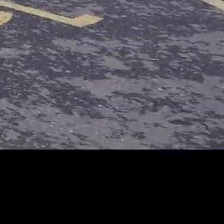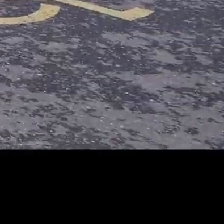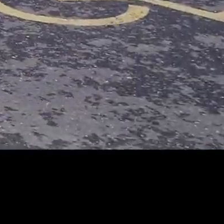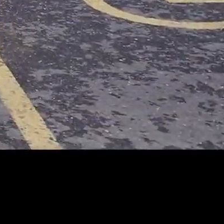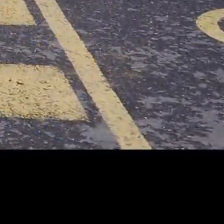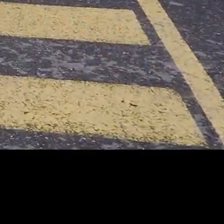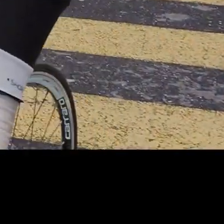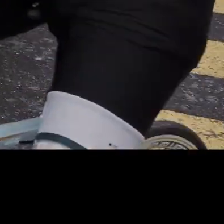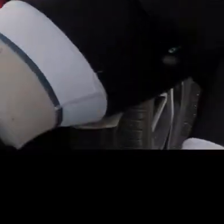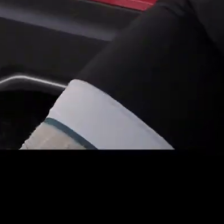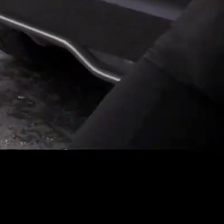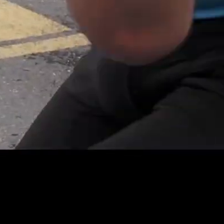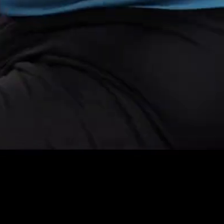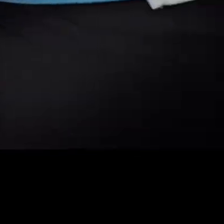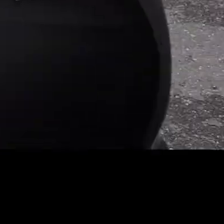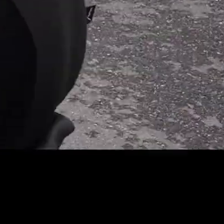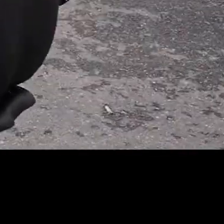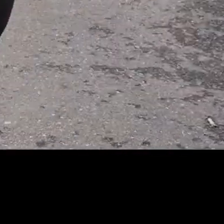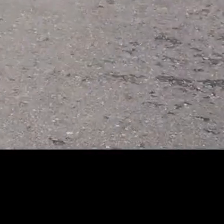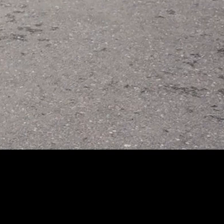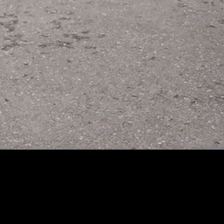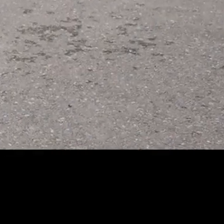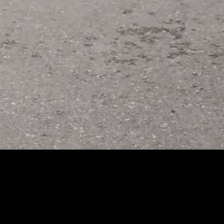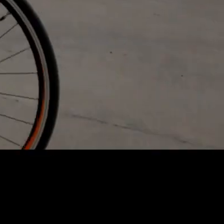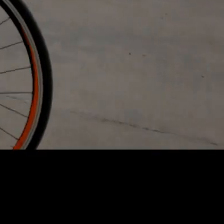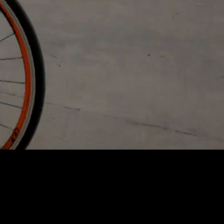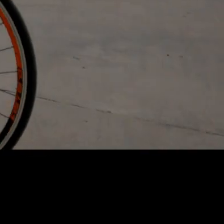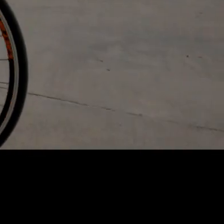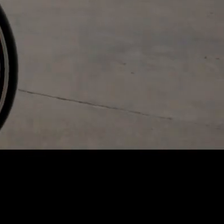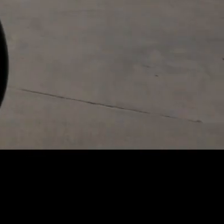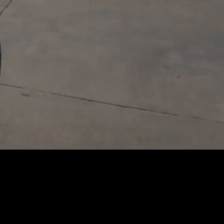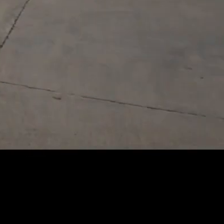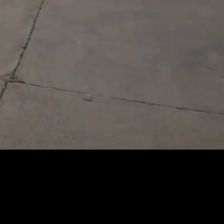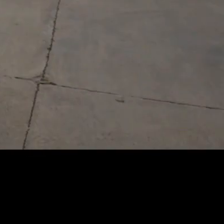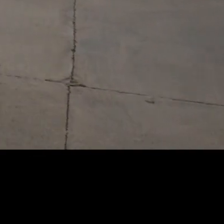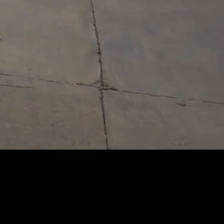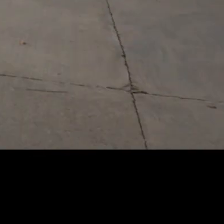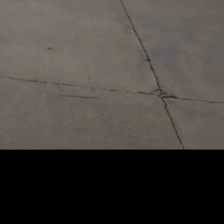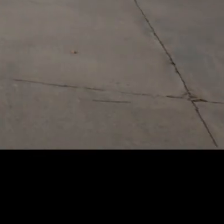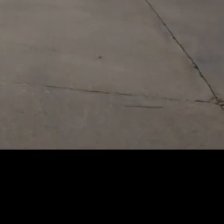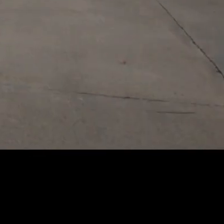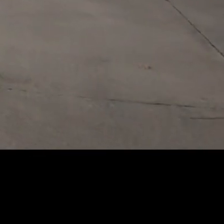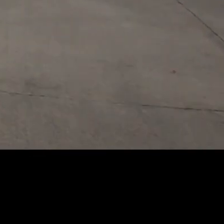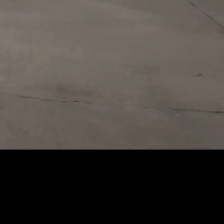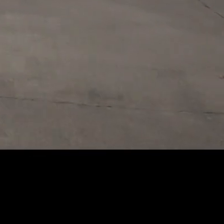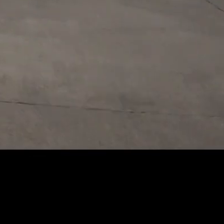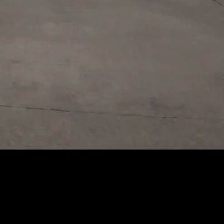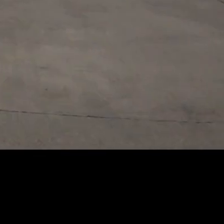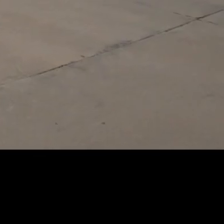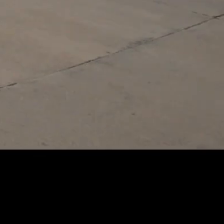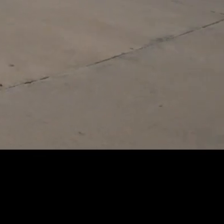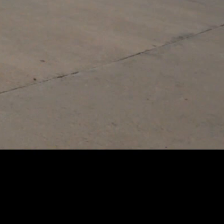Devrilmez ayakta durur yerinde İraden can bulur yeniden